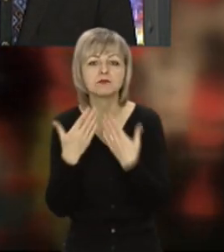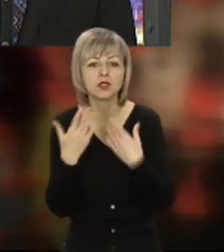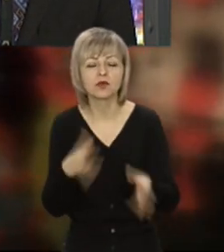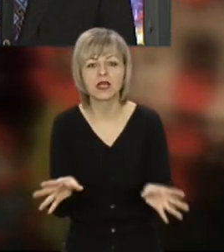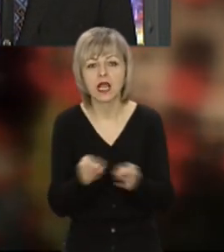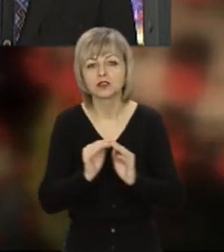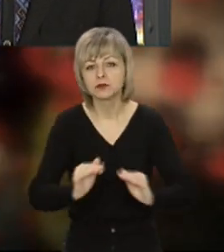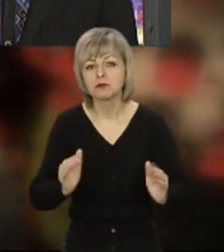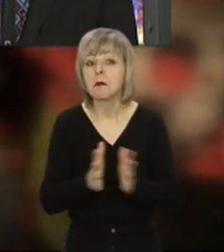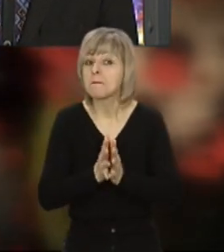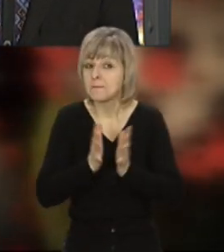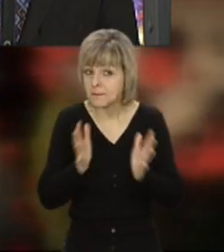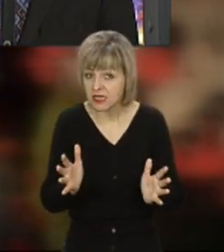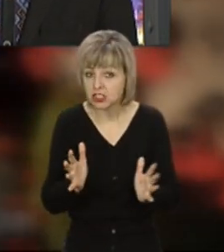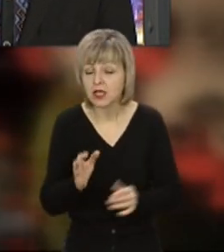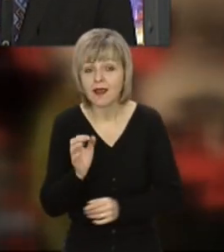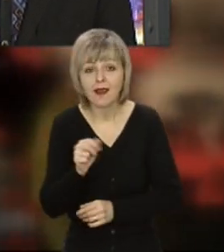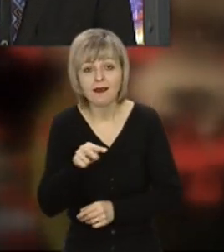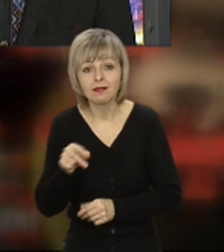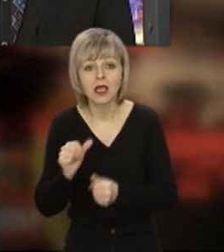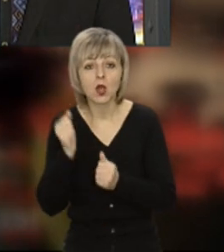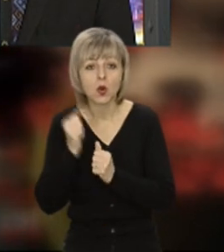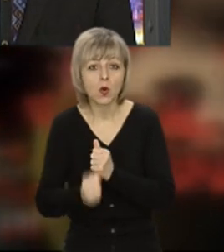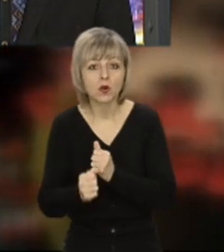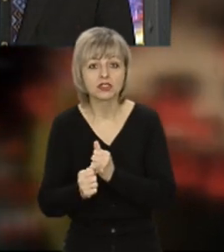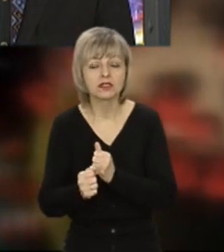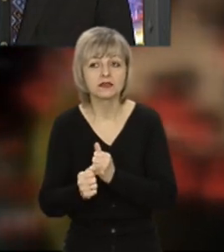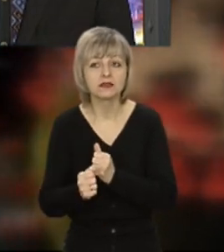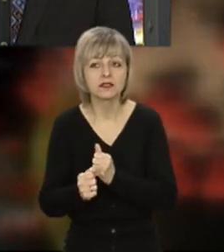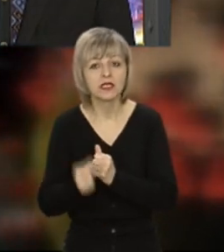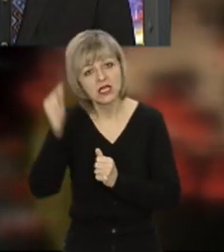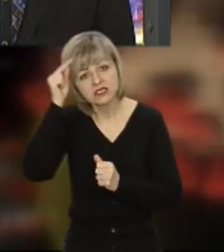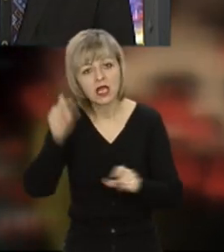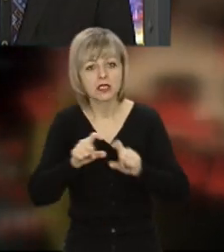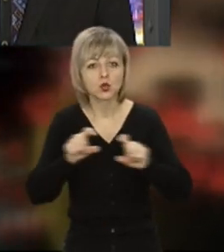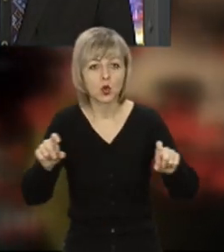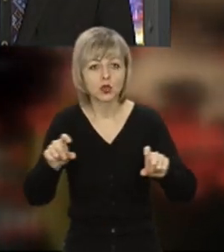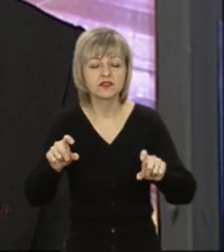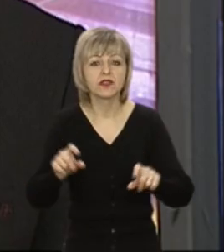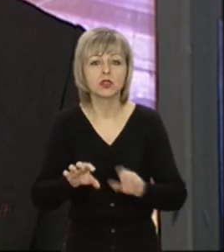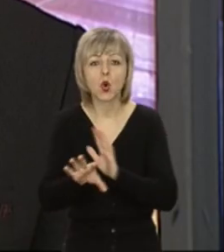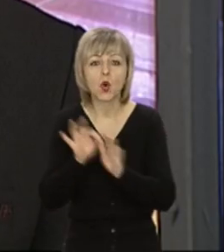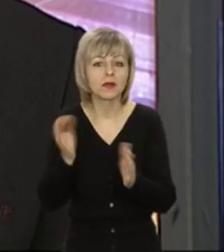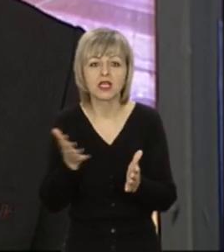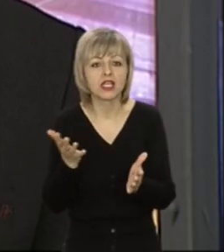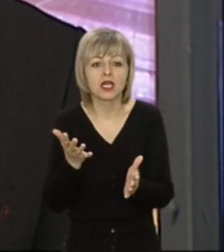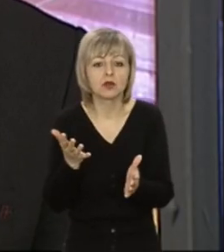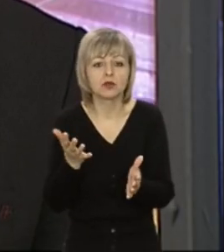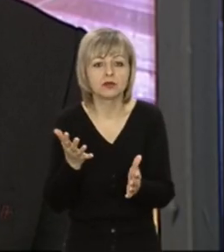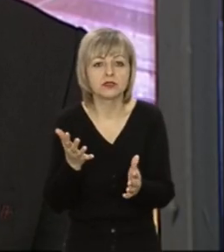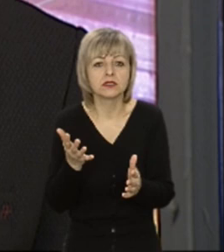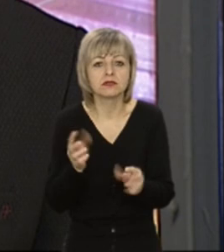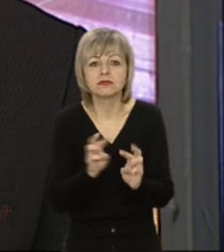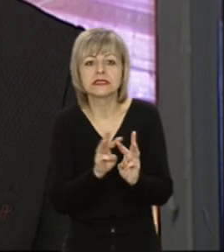більше, але кожен заклад освіти обирає якусь платформу, на якій